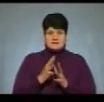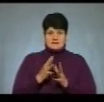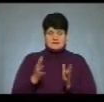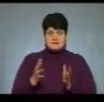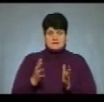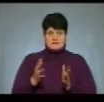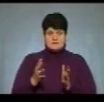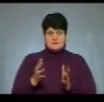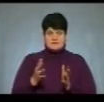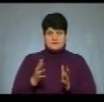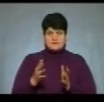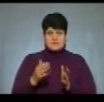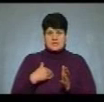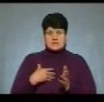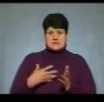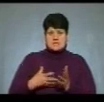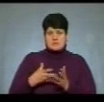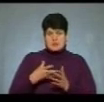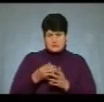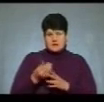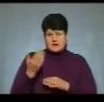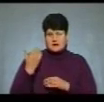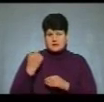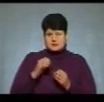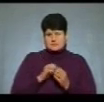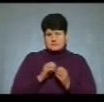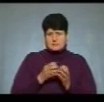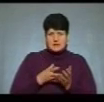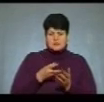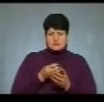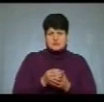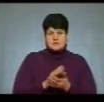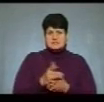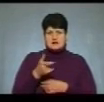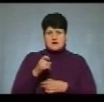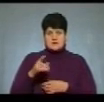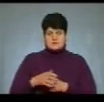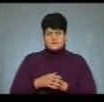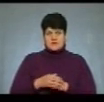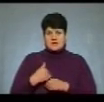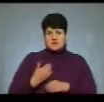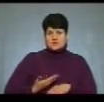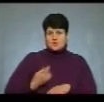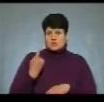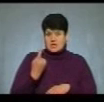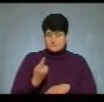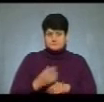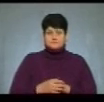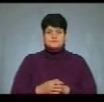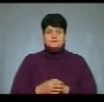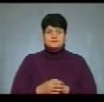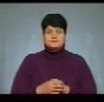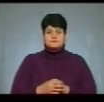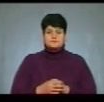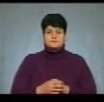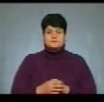але я заплатила, як раніше, постачання газу. Я живу одна і